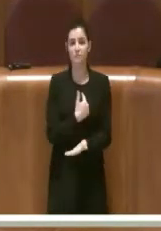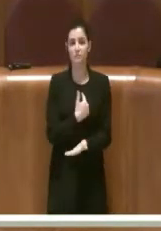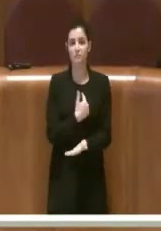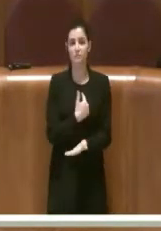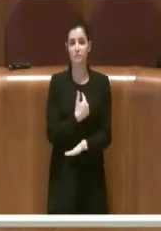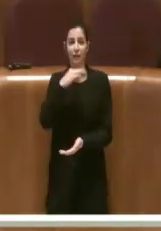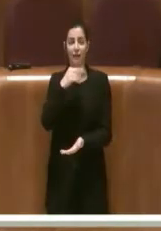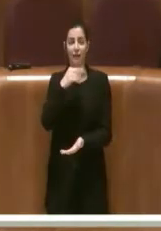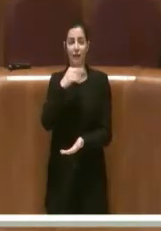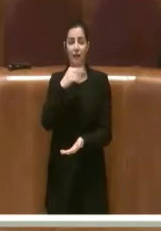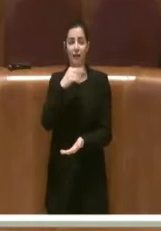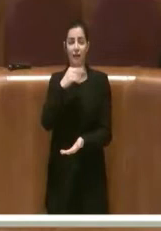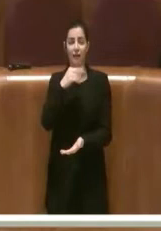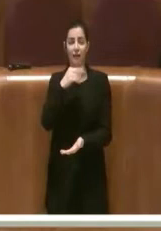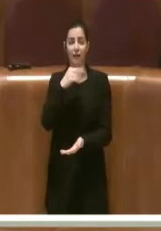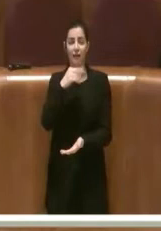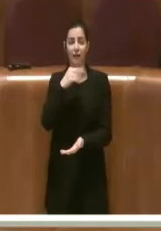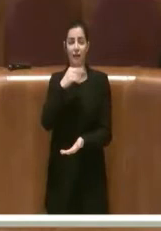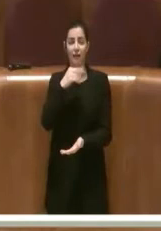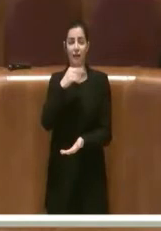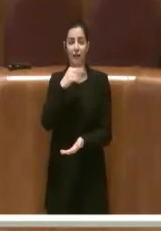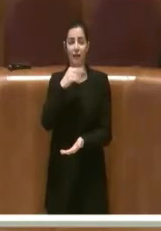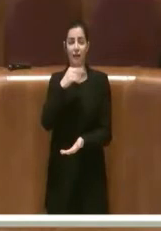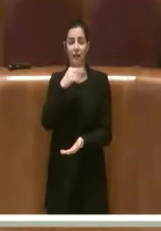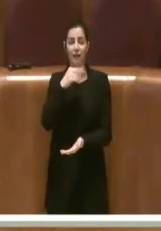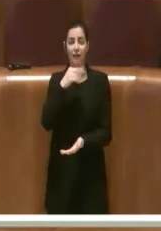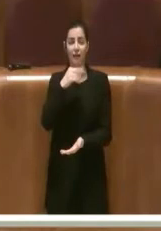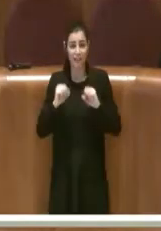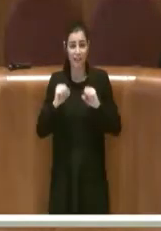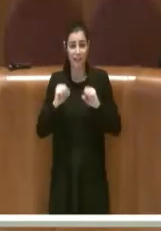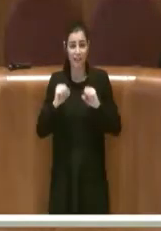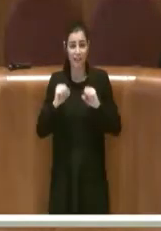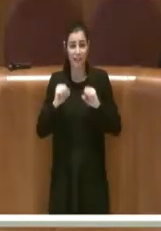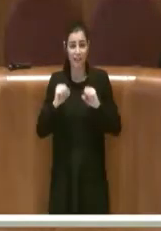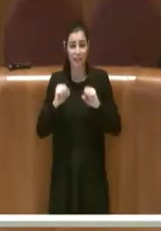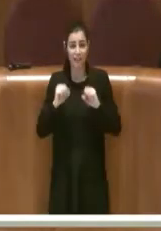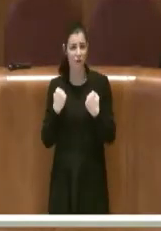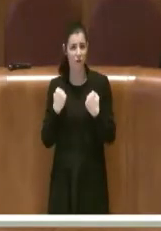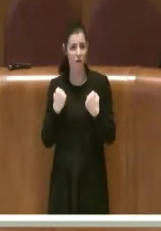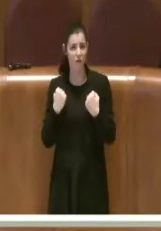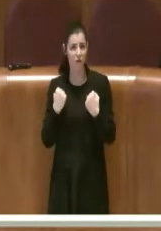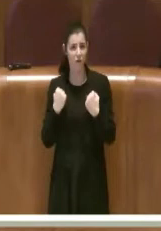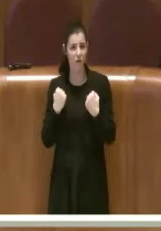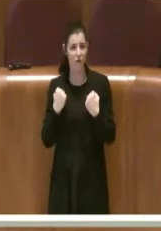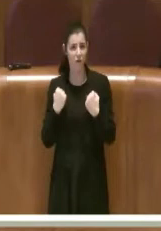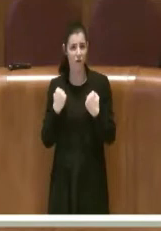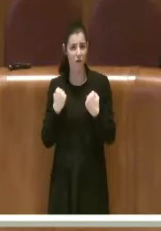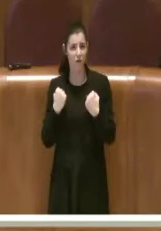Noi su questo, Presidente, abbiamo fatto degli sforzi inverosimili, abbiamo reperito fondi, come diceva